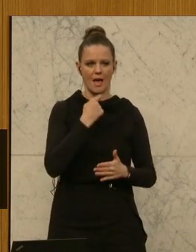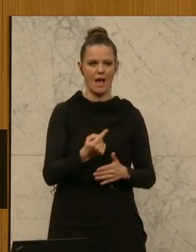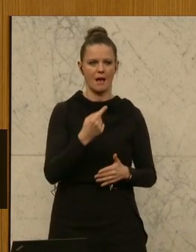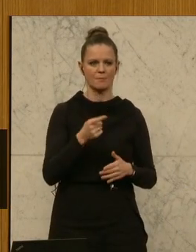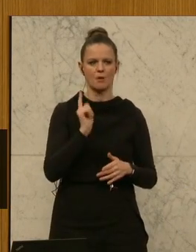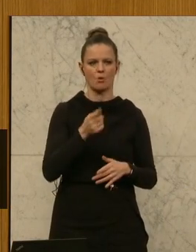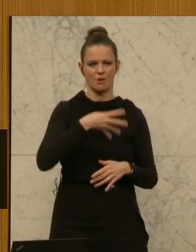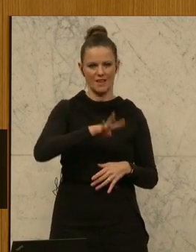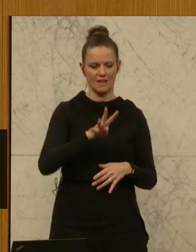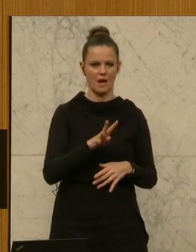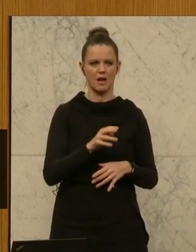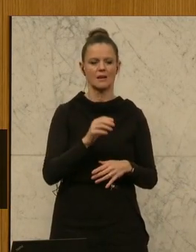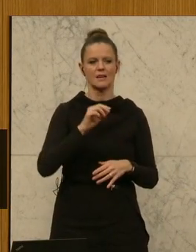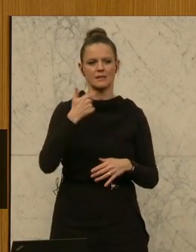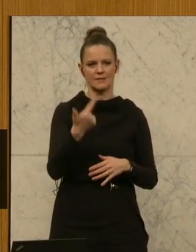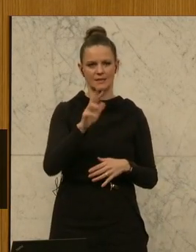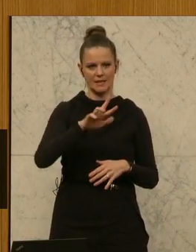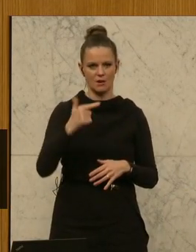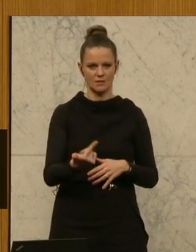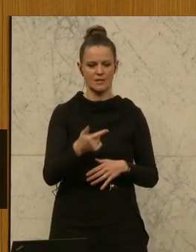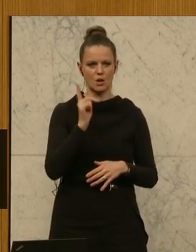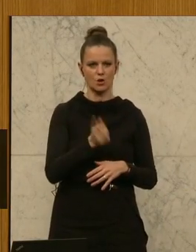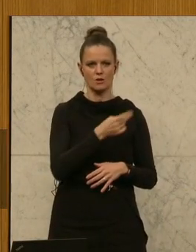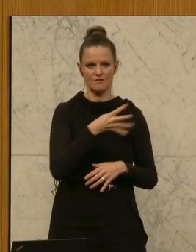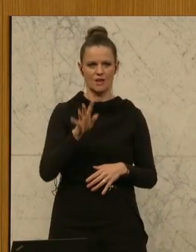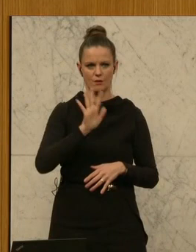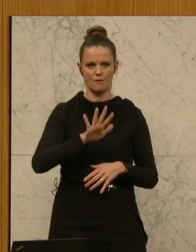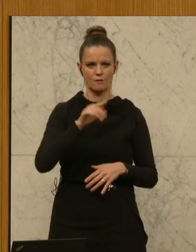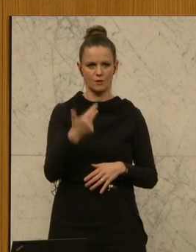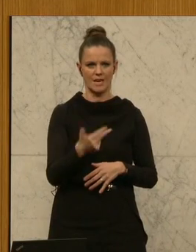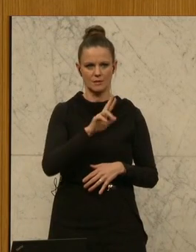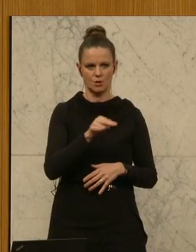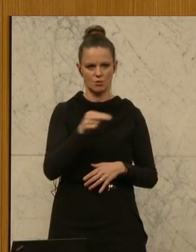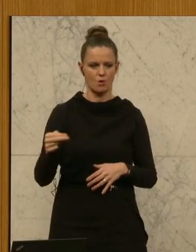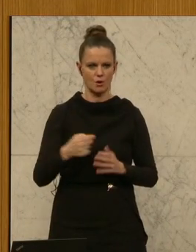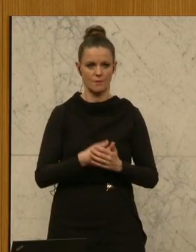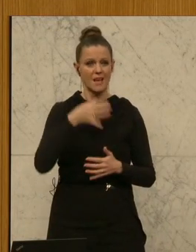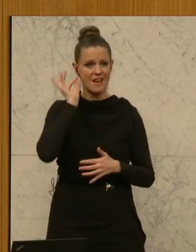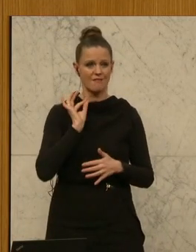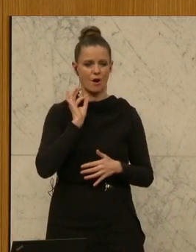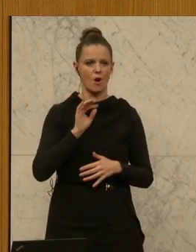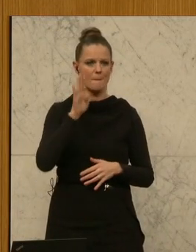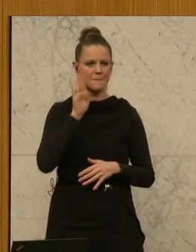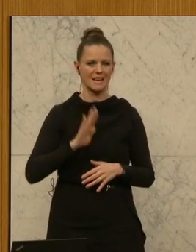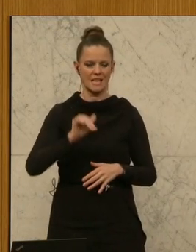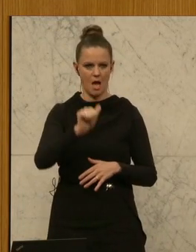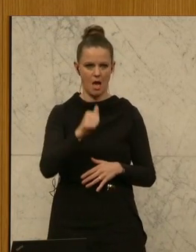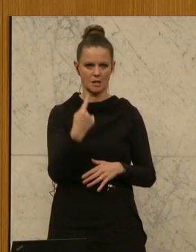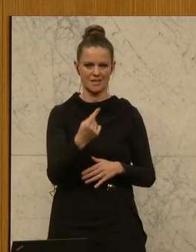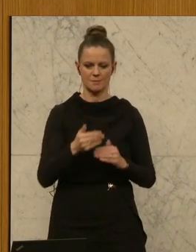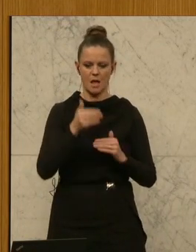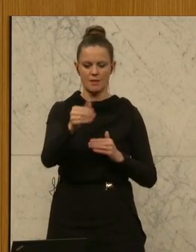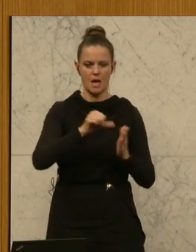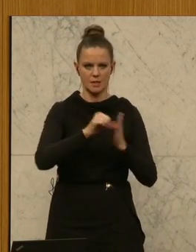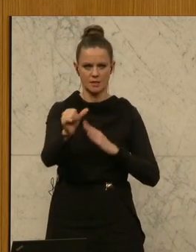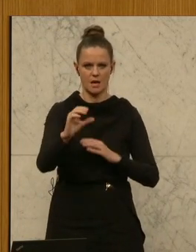für das pro Quartal 2023 1.435 Euro. Die Frau Maria A. hat eine Nachzahlung